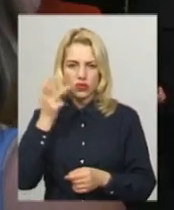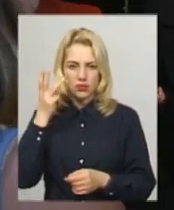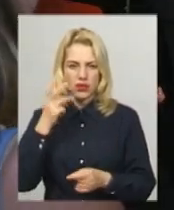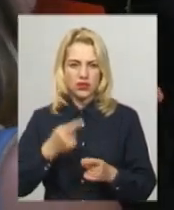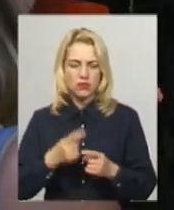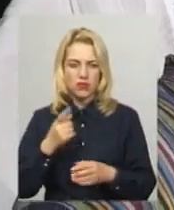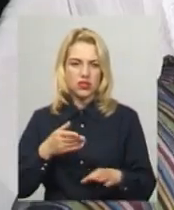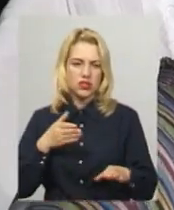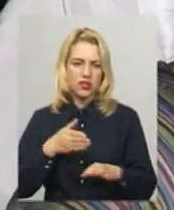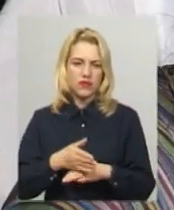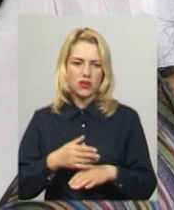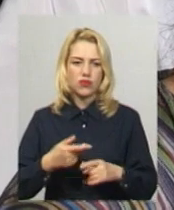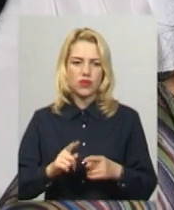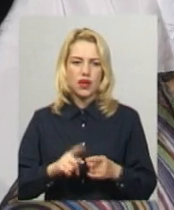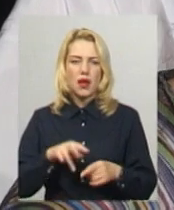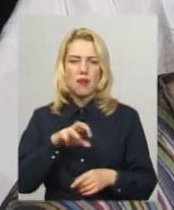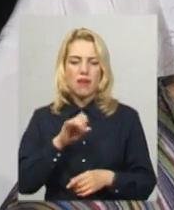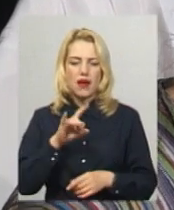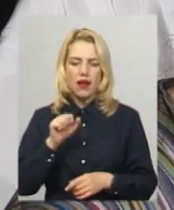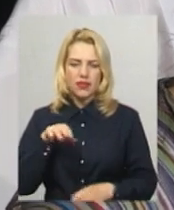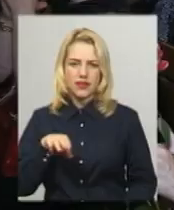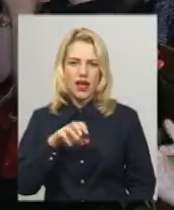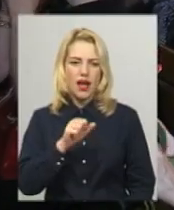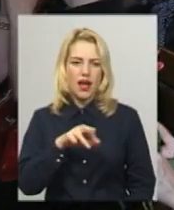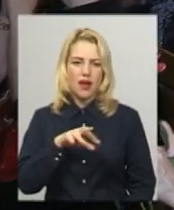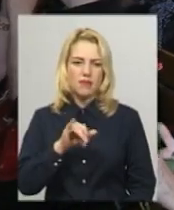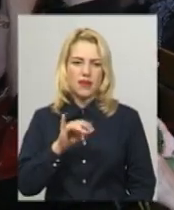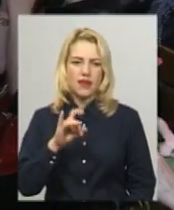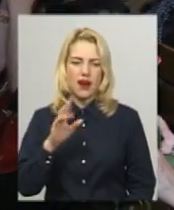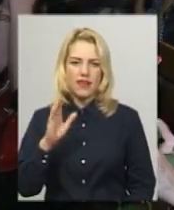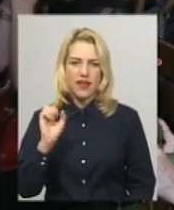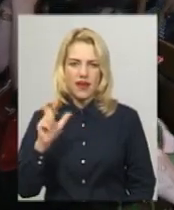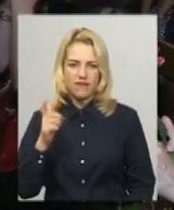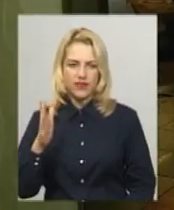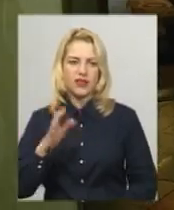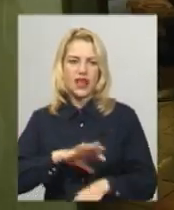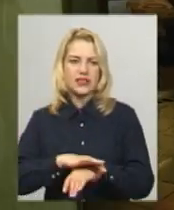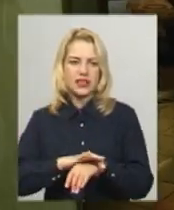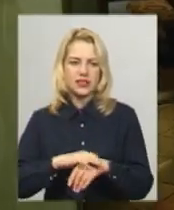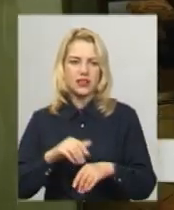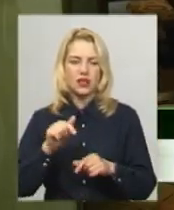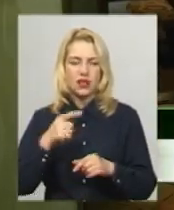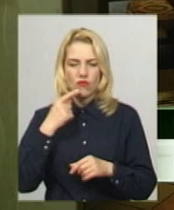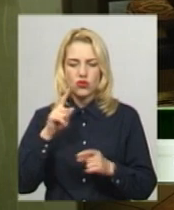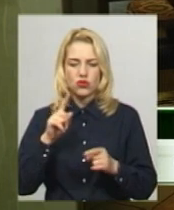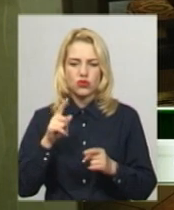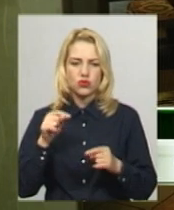Україну актор із Казахстану Марат Аміраєв. Чоловік каже, тут йому сподобалось. Вперше